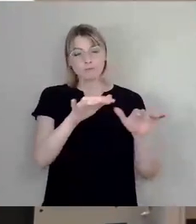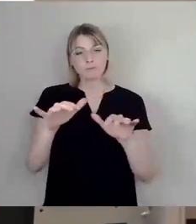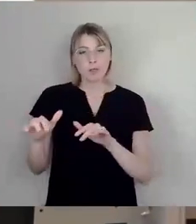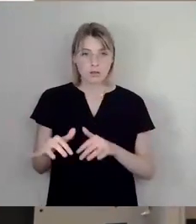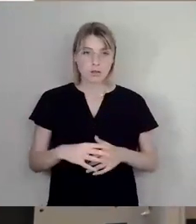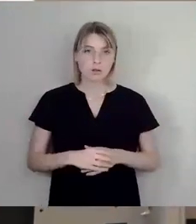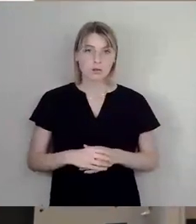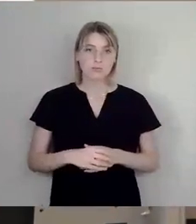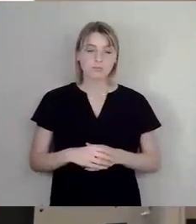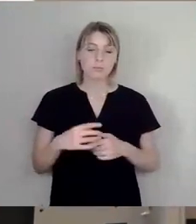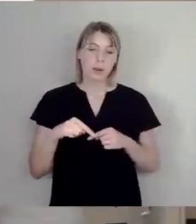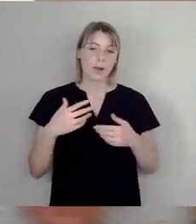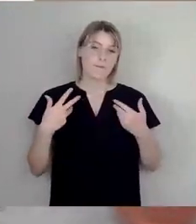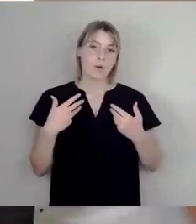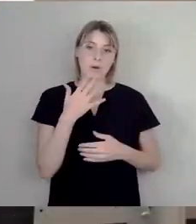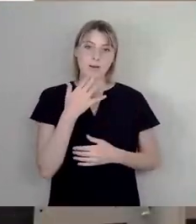ich mich schon. Vielen Dank.